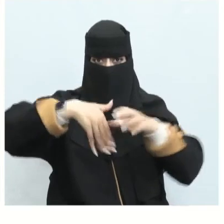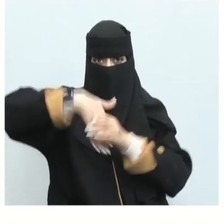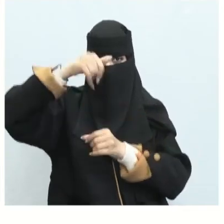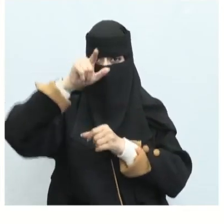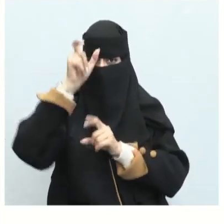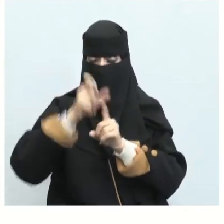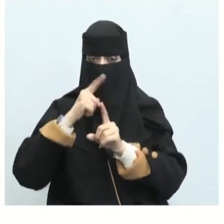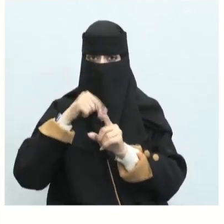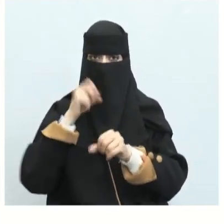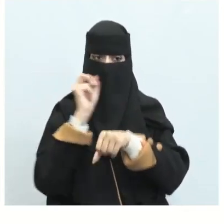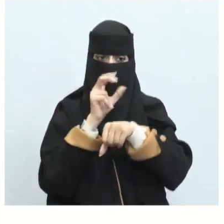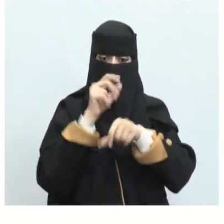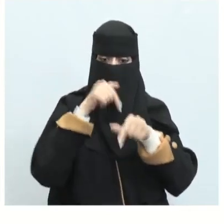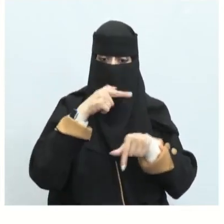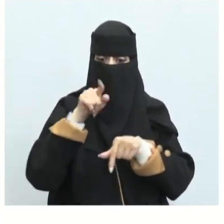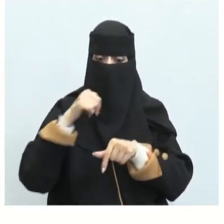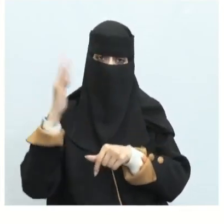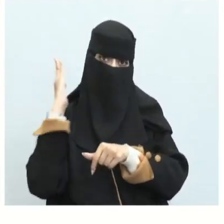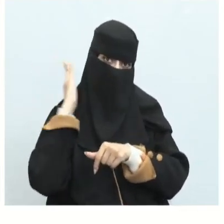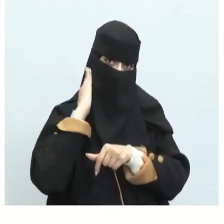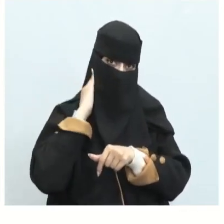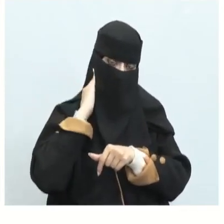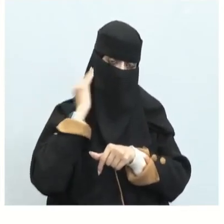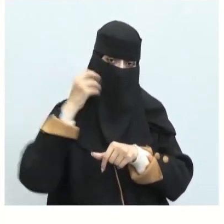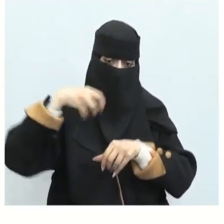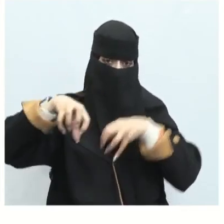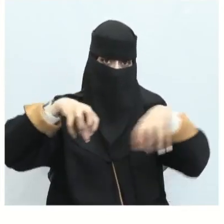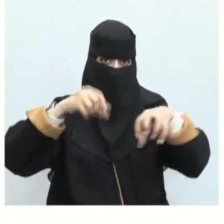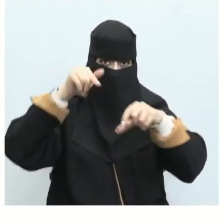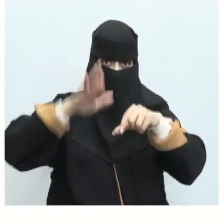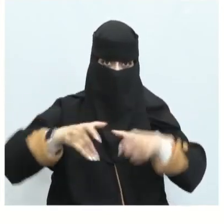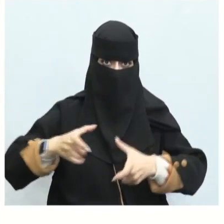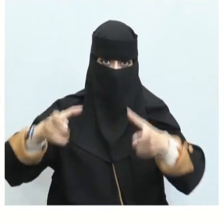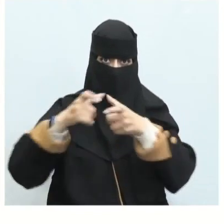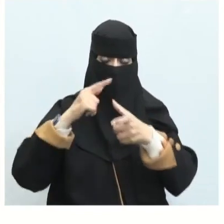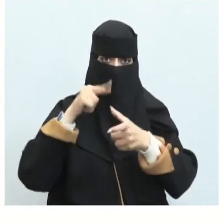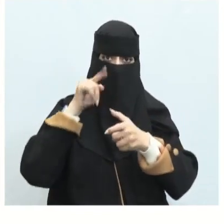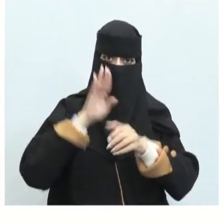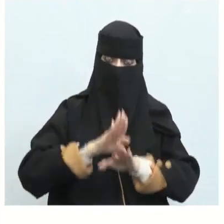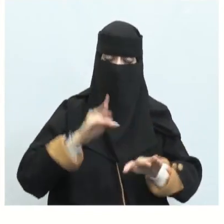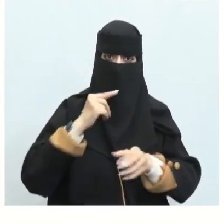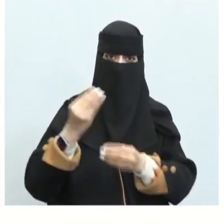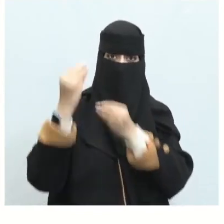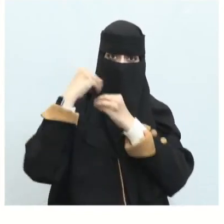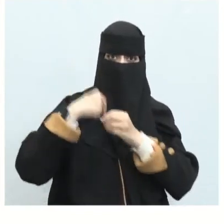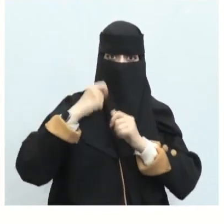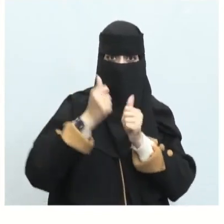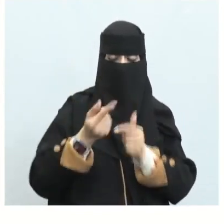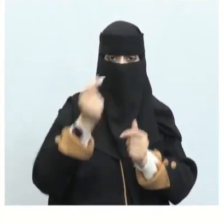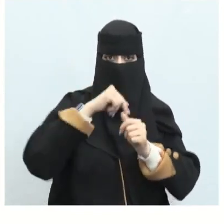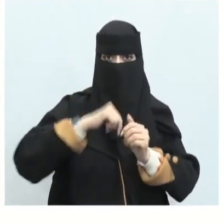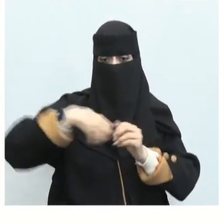علامها وإذا الأمانة قسمت في معشر أوفى بأوفر حظنا